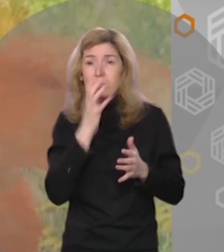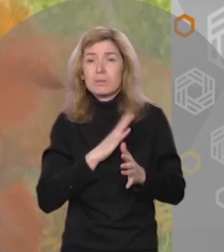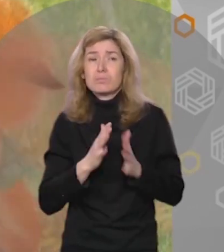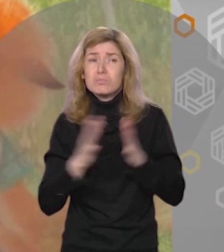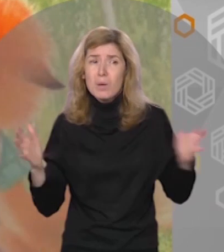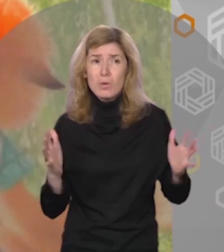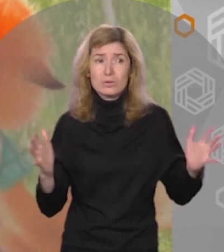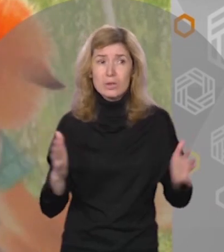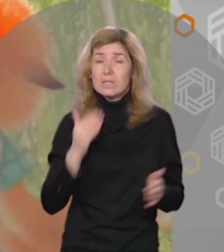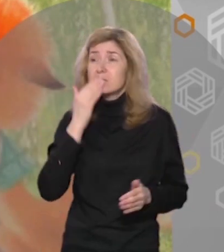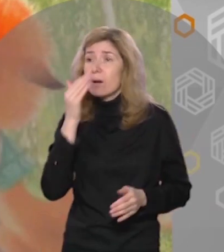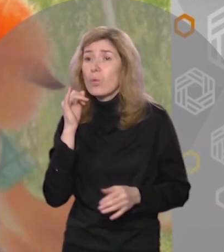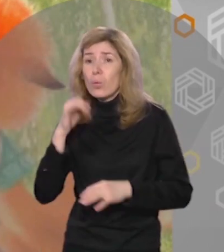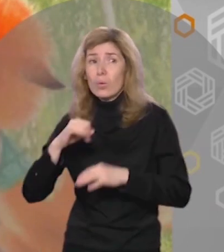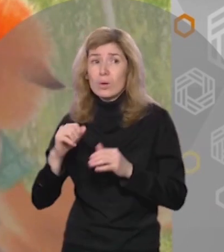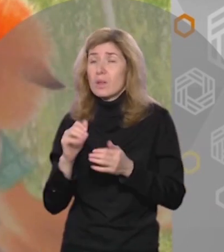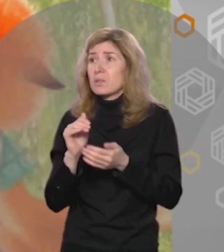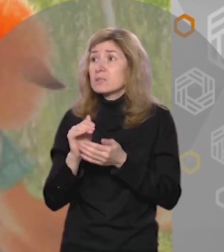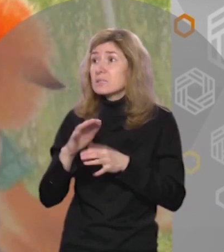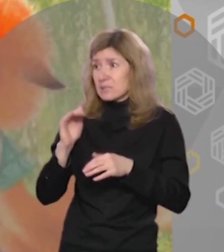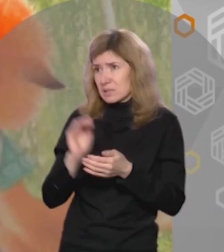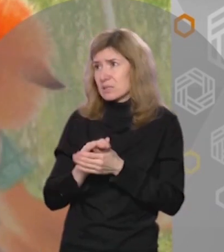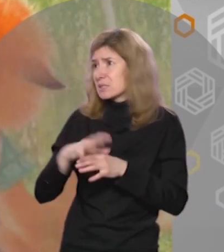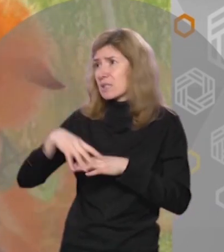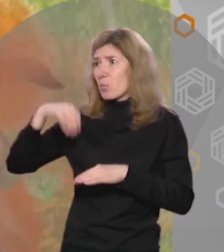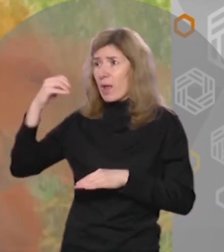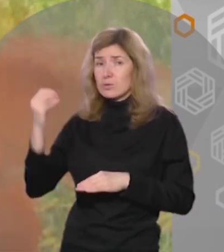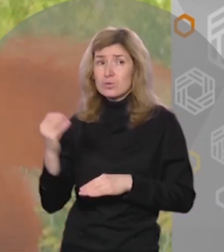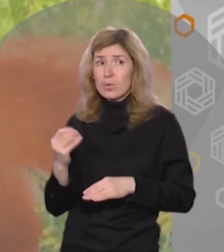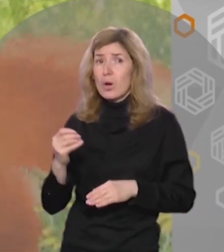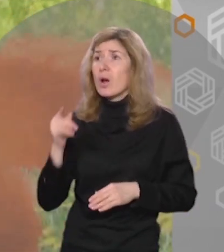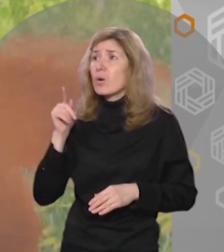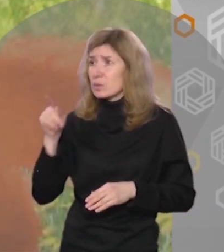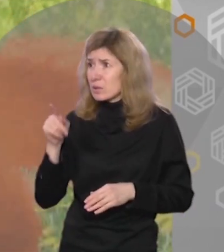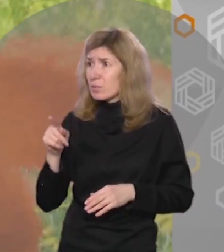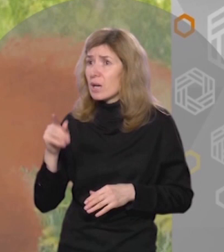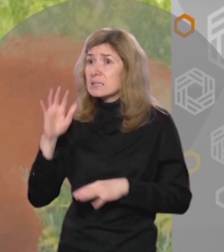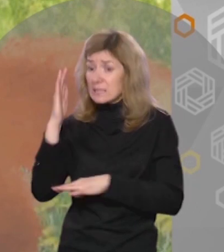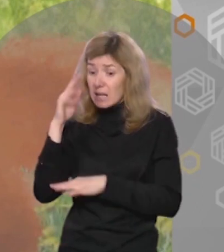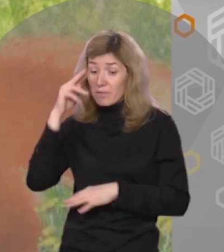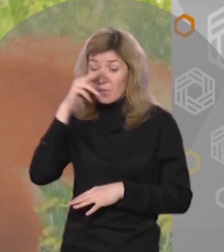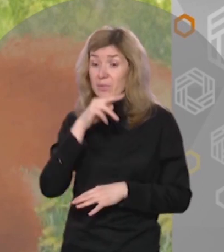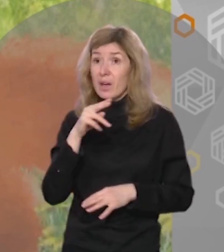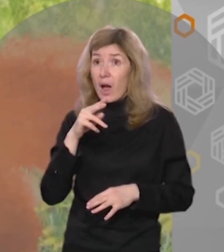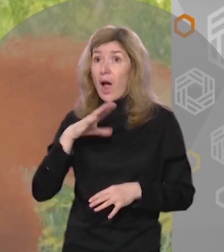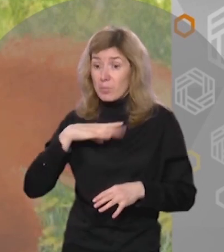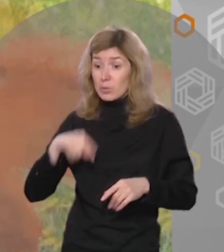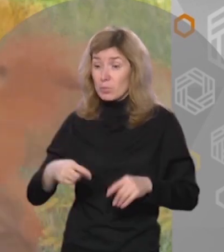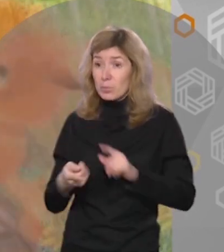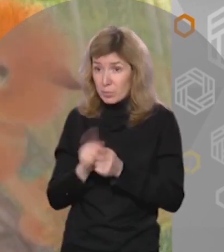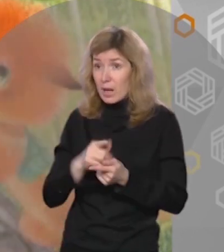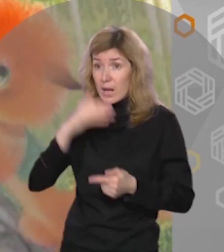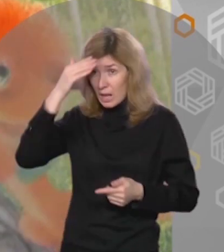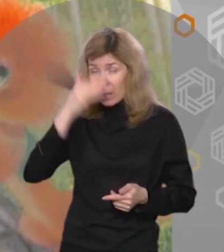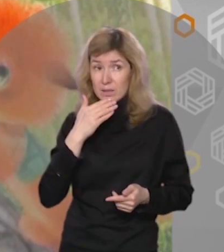Спросил он даже знакомую белочку Пушинку Не видно ли тебе с деревьев, откуда приходит лето?